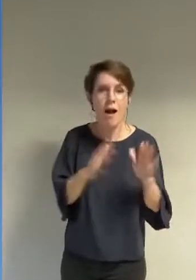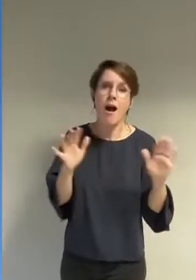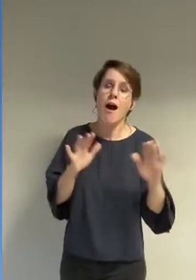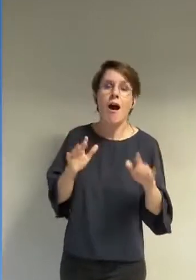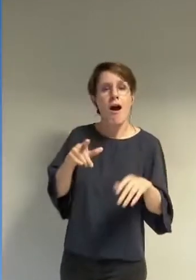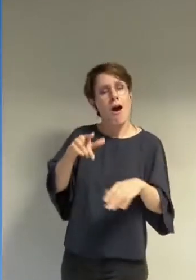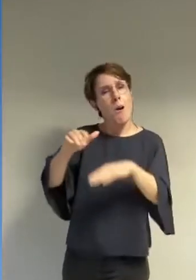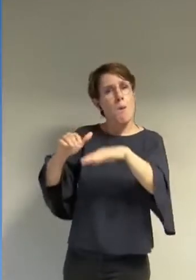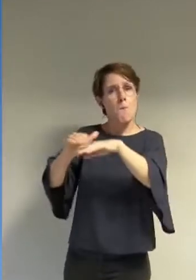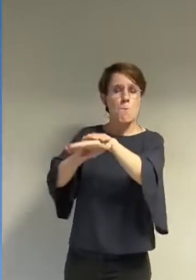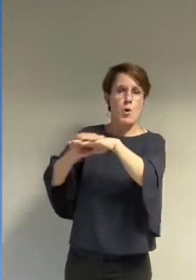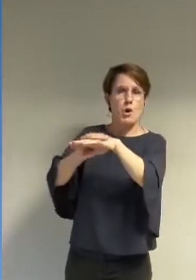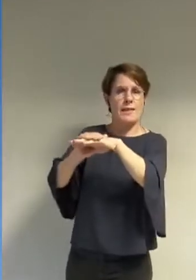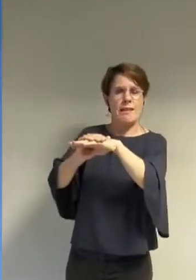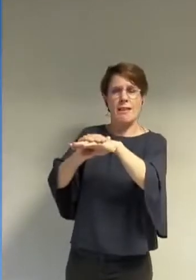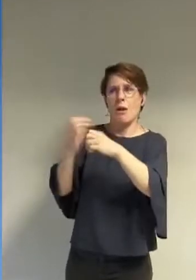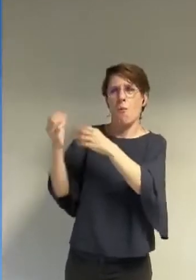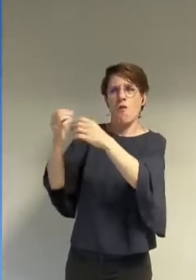doivent rester unies